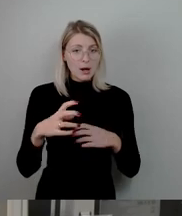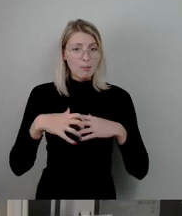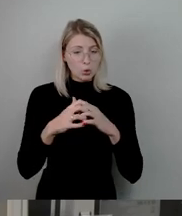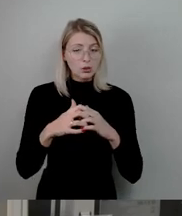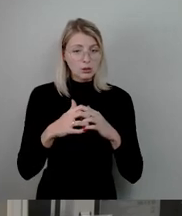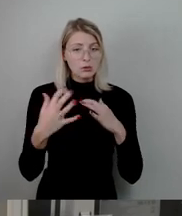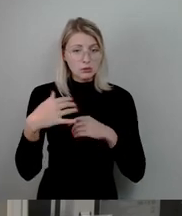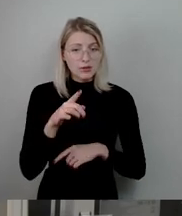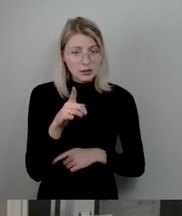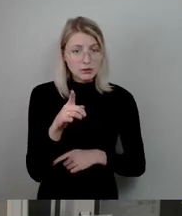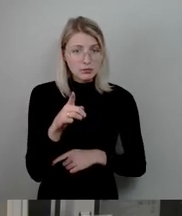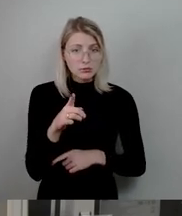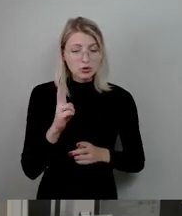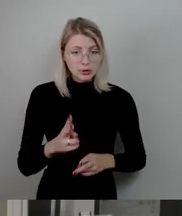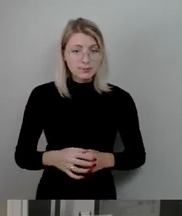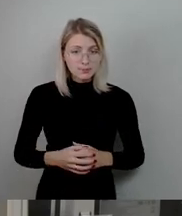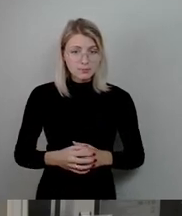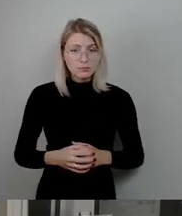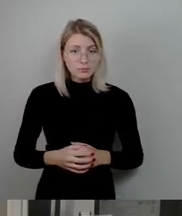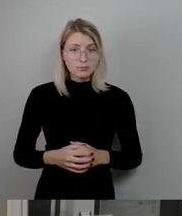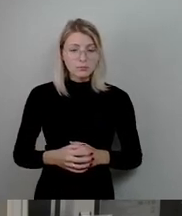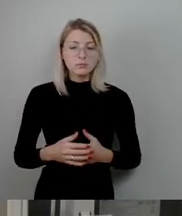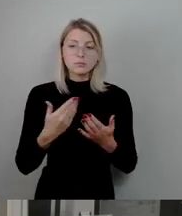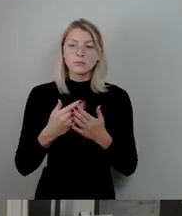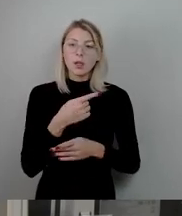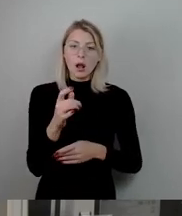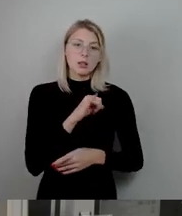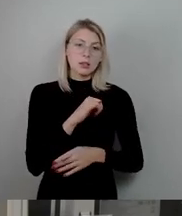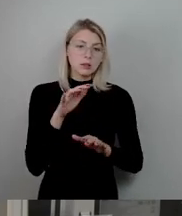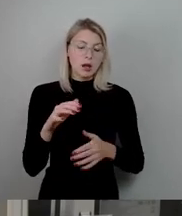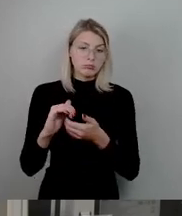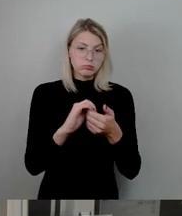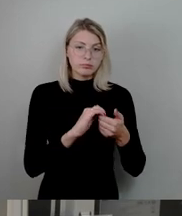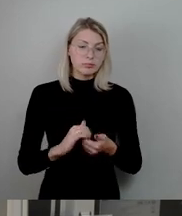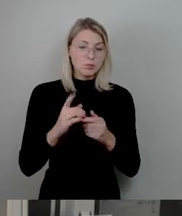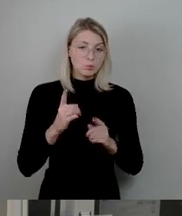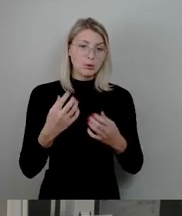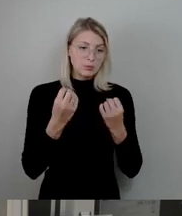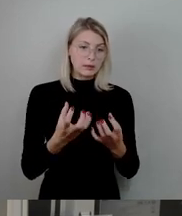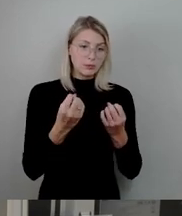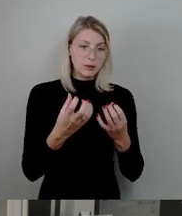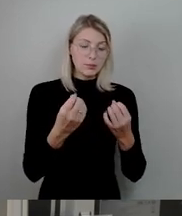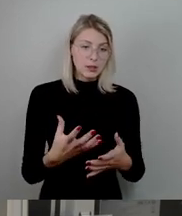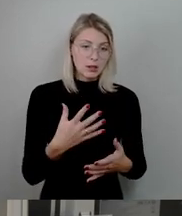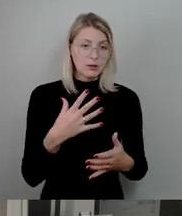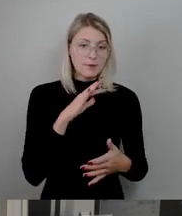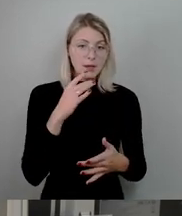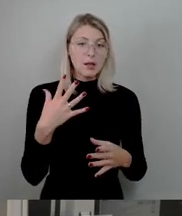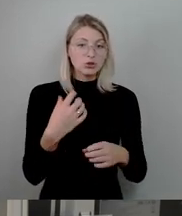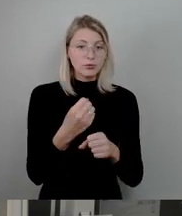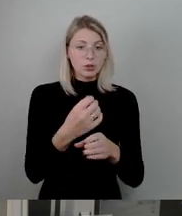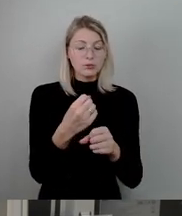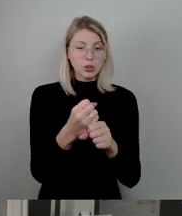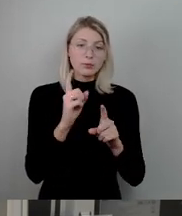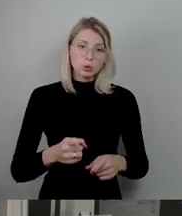Also, ich glaube, von daher sollten wir alle gemeinsam Interesse haben, dass was passiert. Aber da eben nicht so viel passieren wird auf diesen freien Flächen, würde ich wirklich